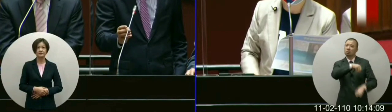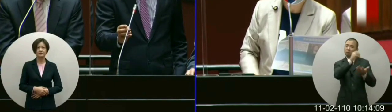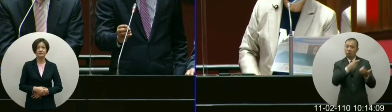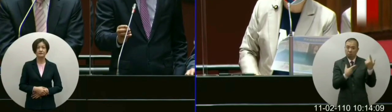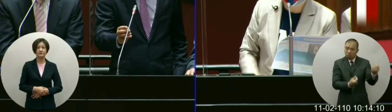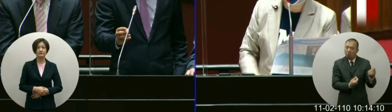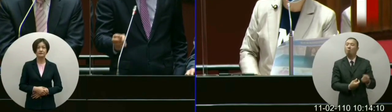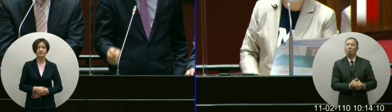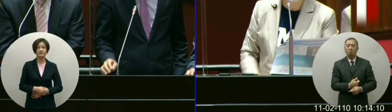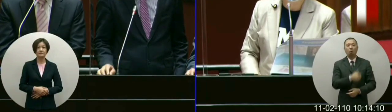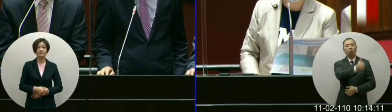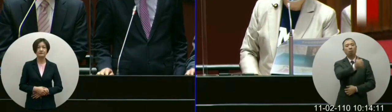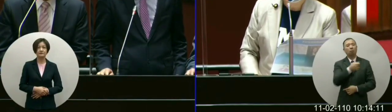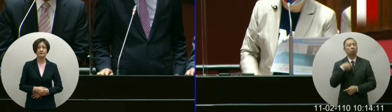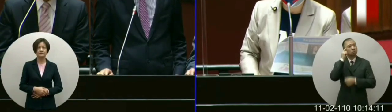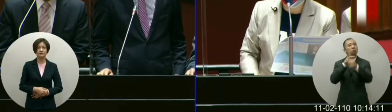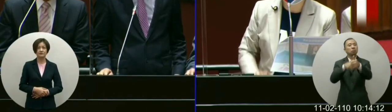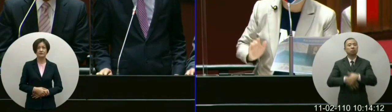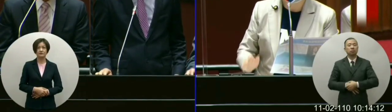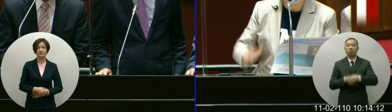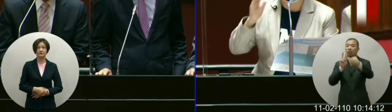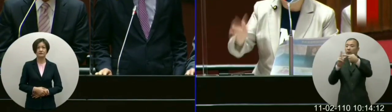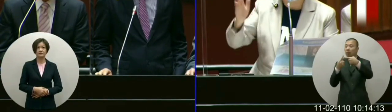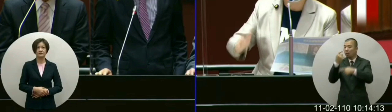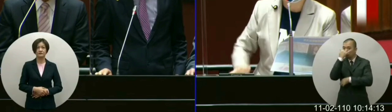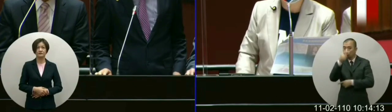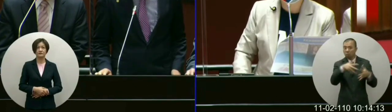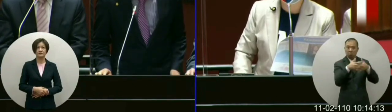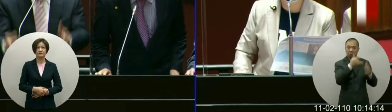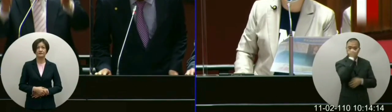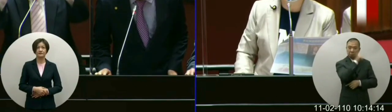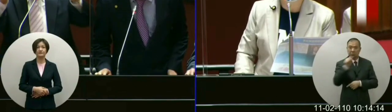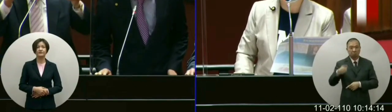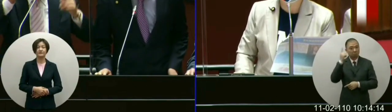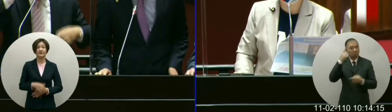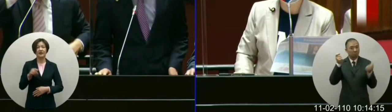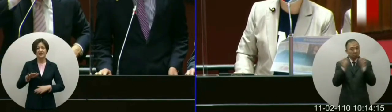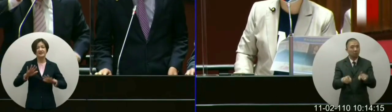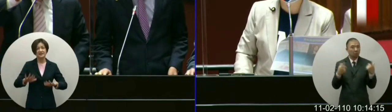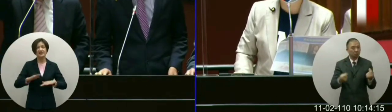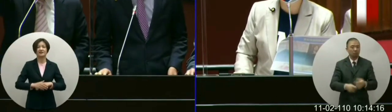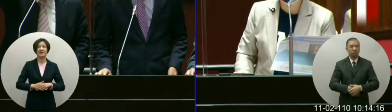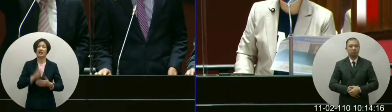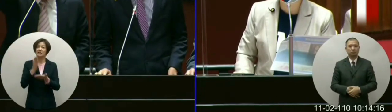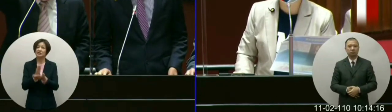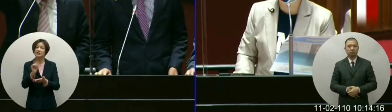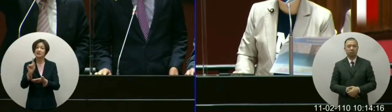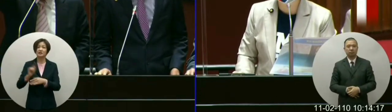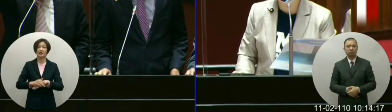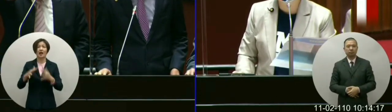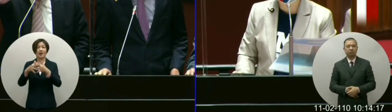不简单的所以本席要求问莱猪等号美猪吗请教院长现在在禁止的就是